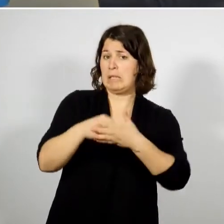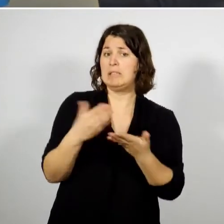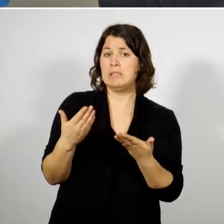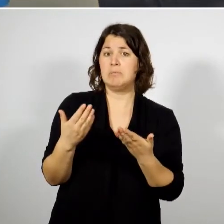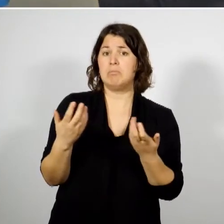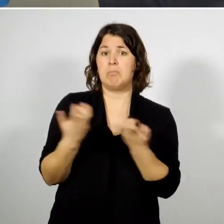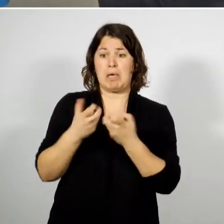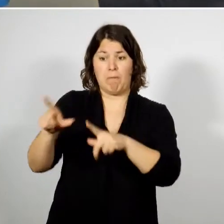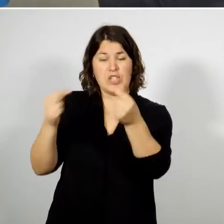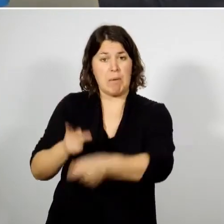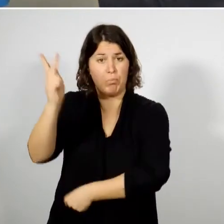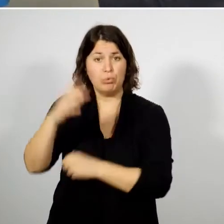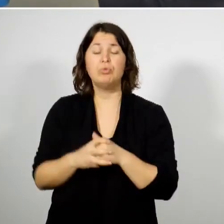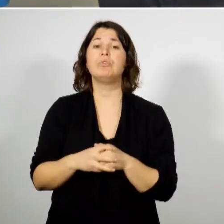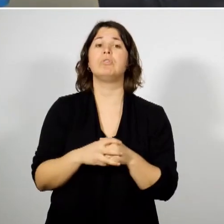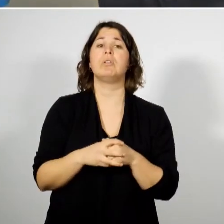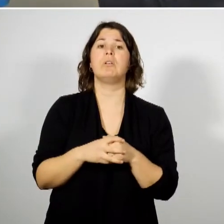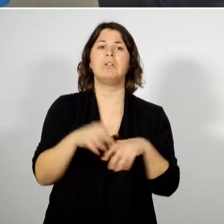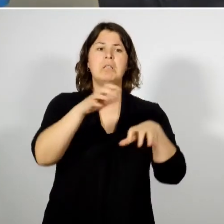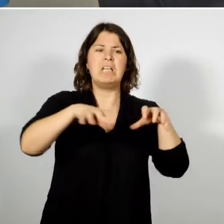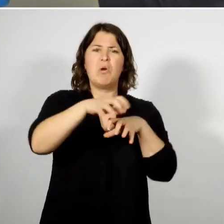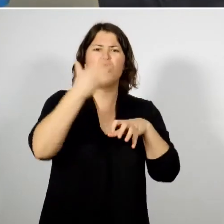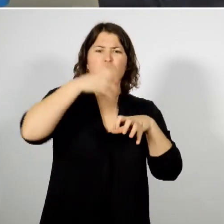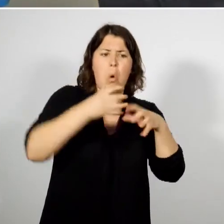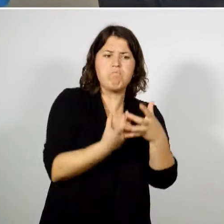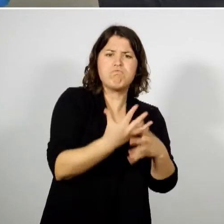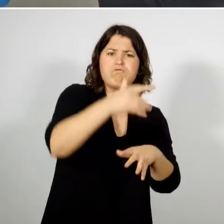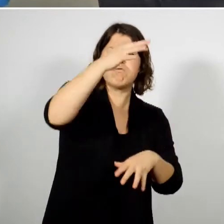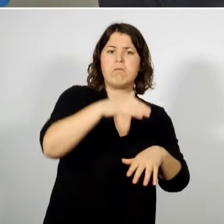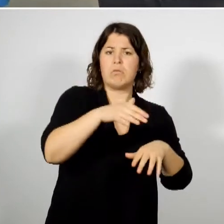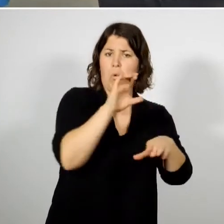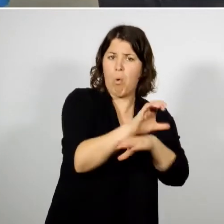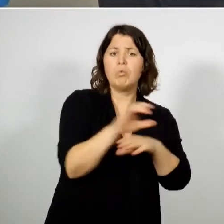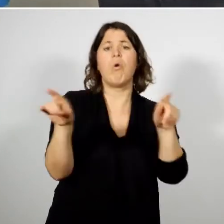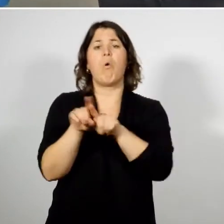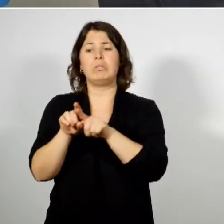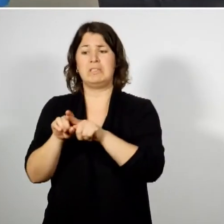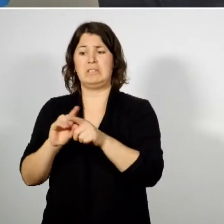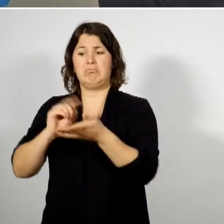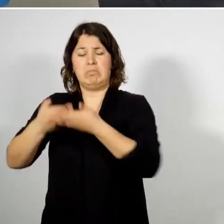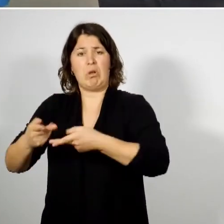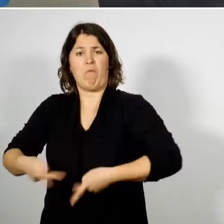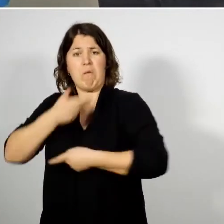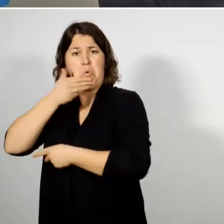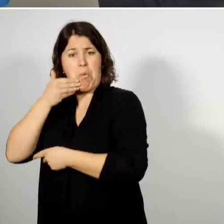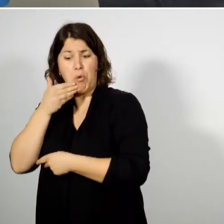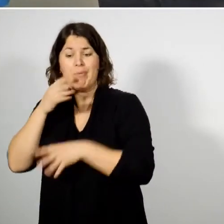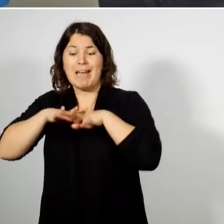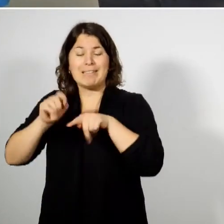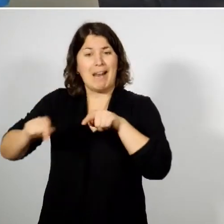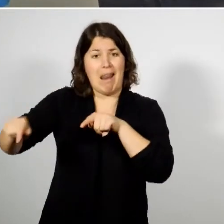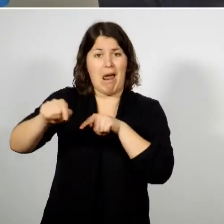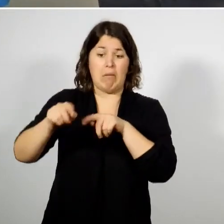végétal, la lutte contre les îlots de chaleur et à l'amélioration du cadre de vie. Dans ces quartiers, cette agriculture